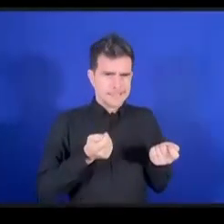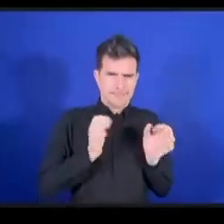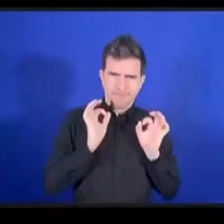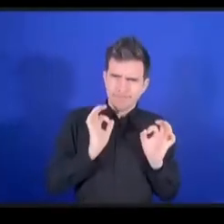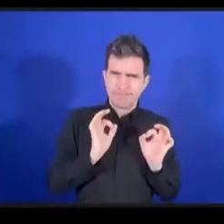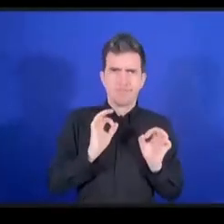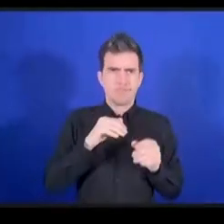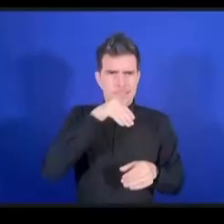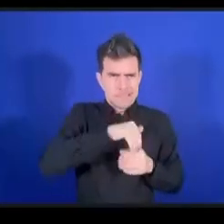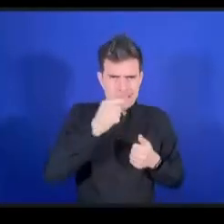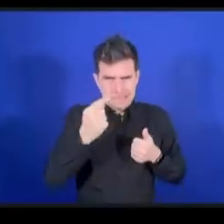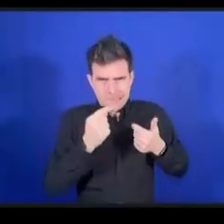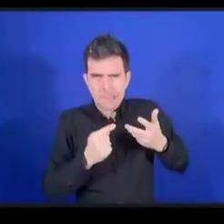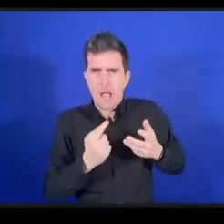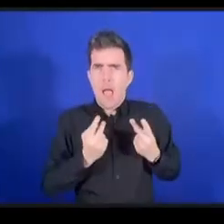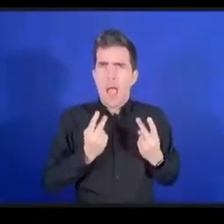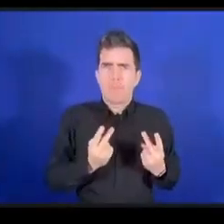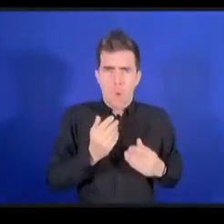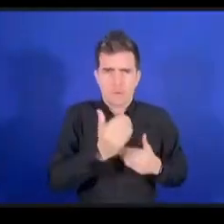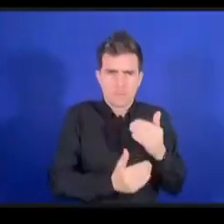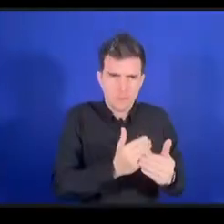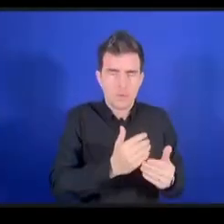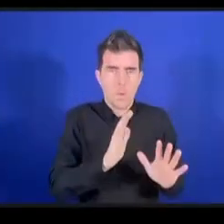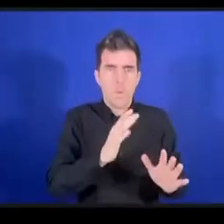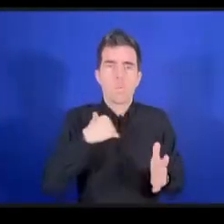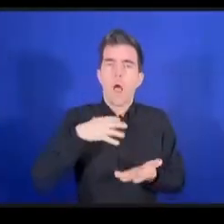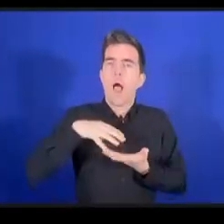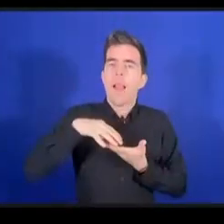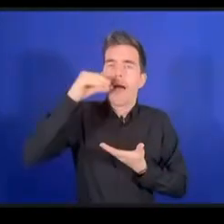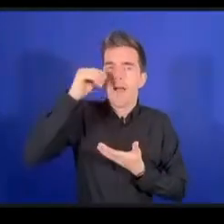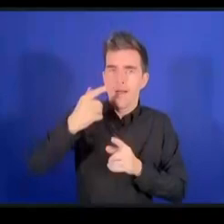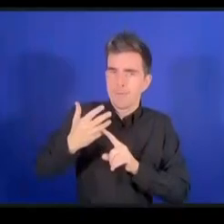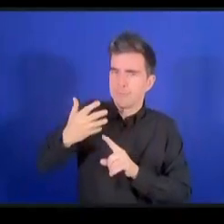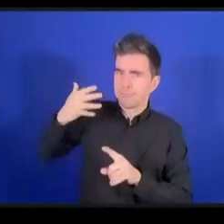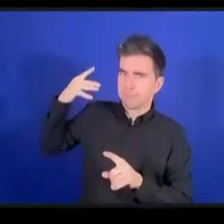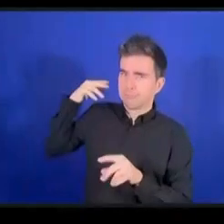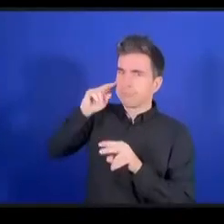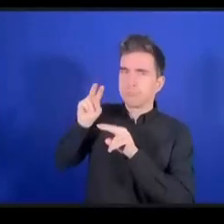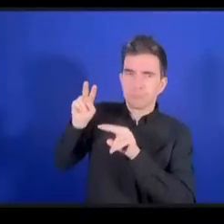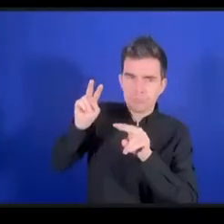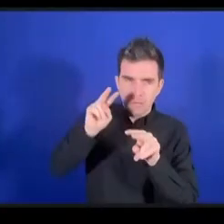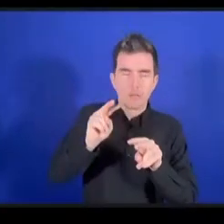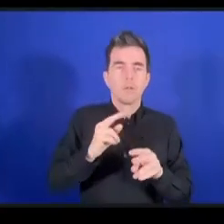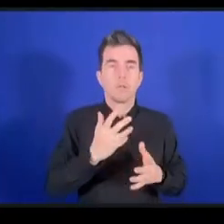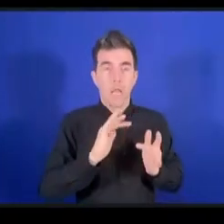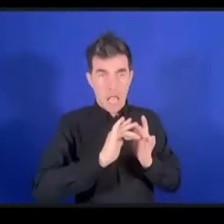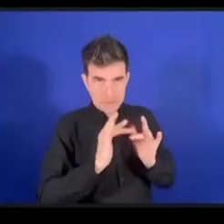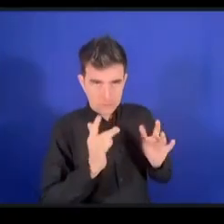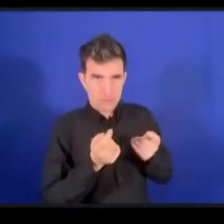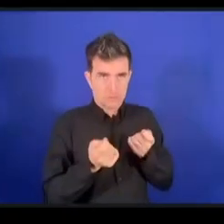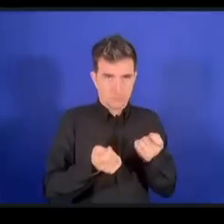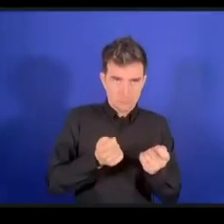وإساءة للإنترنت شكرا شكرا